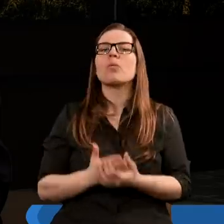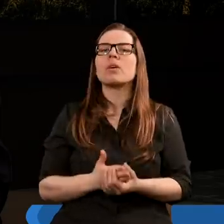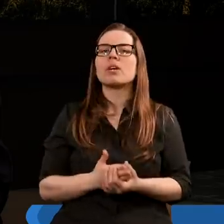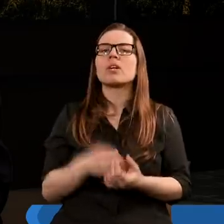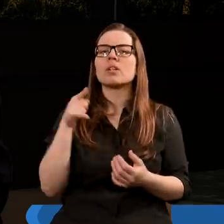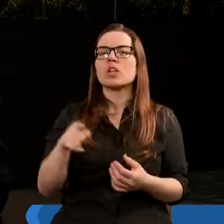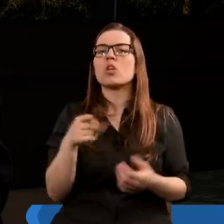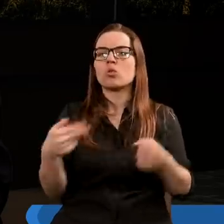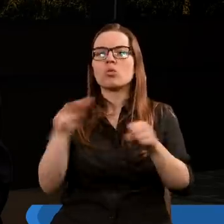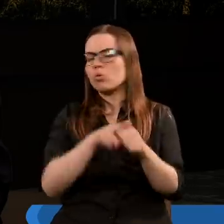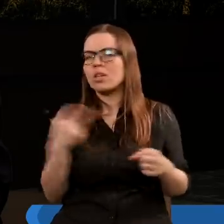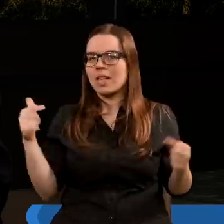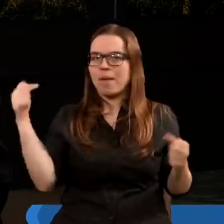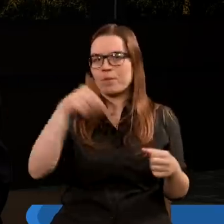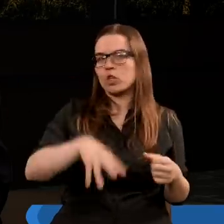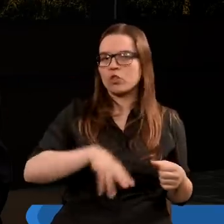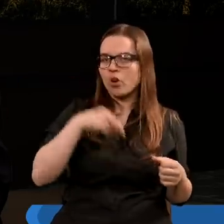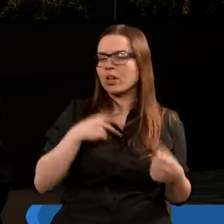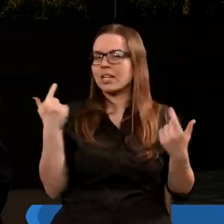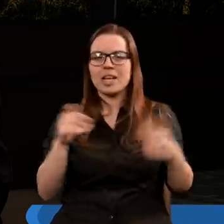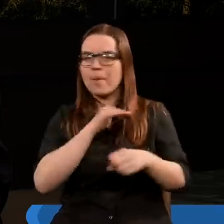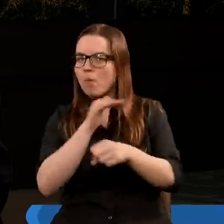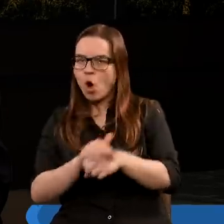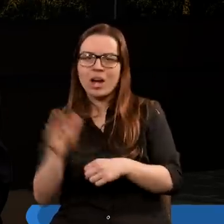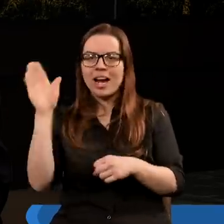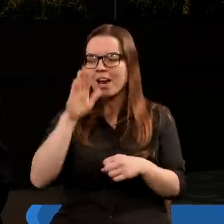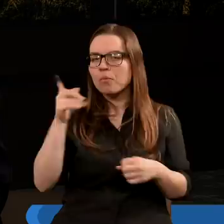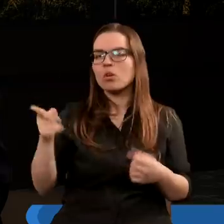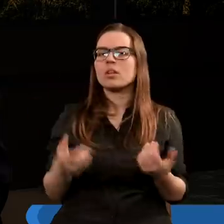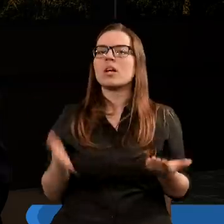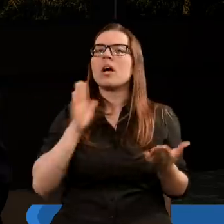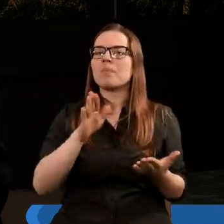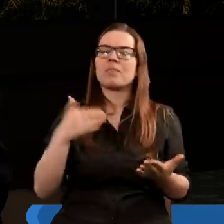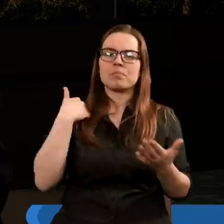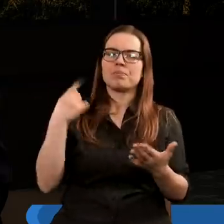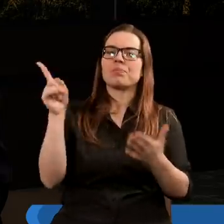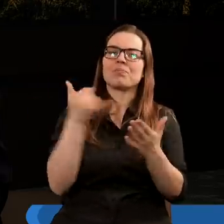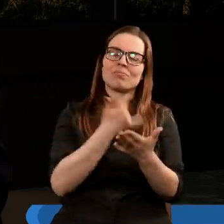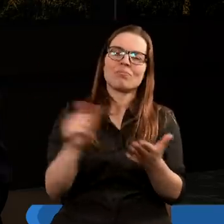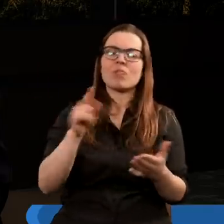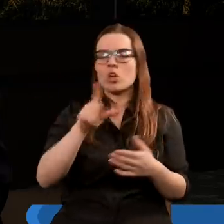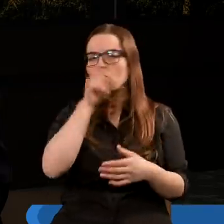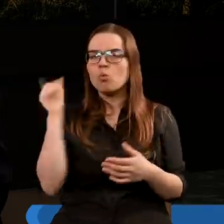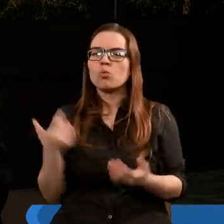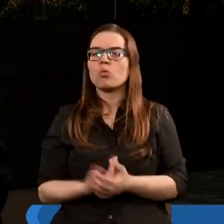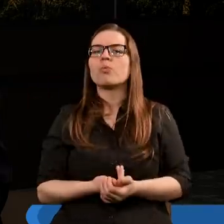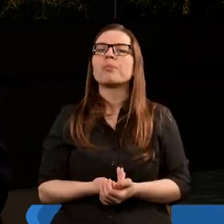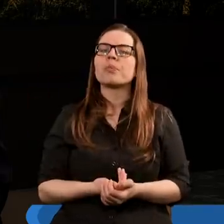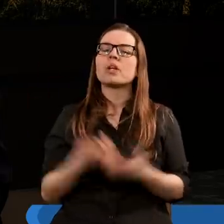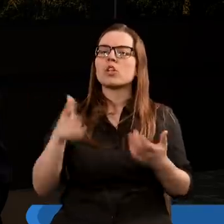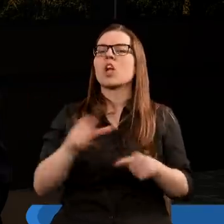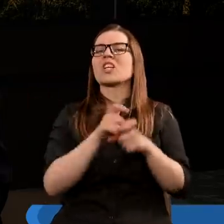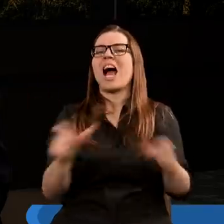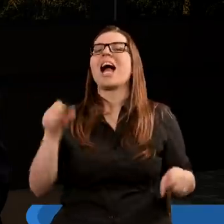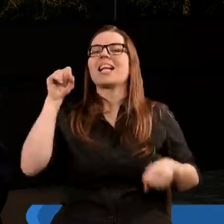to ci, którzy nie przyszli do świątyni i nie pojednali się z Bogiem, mieli być wytraceni z ludu. To był czas sądu.